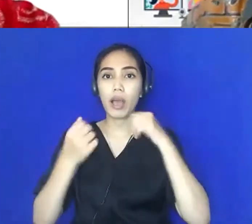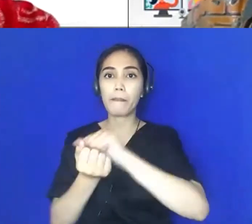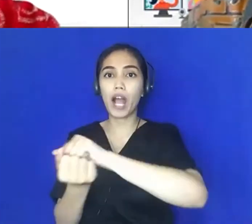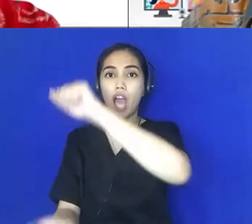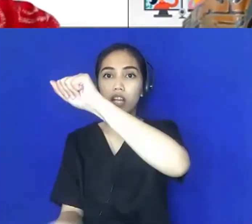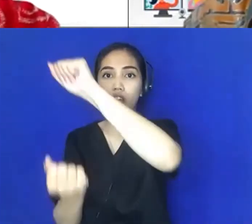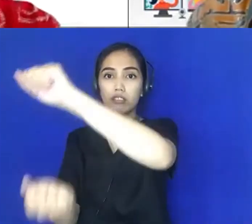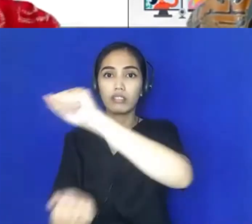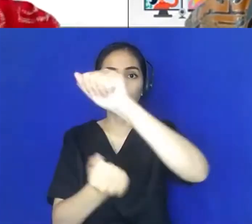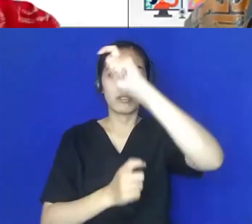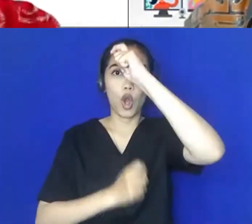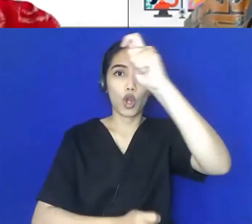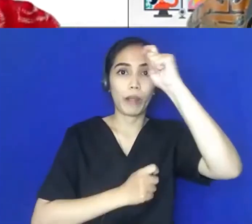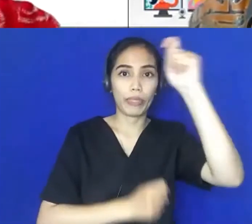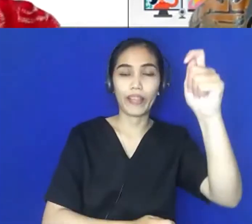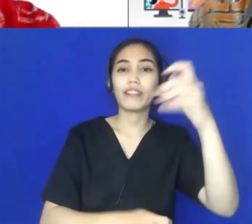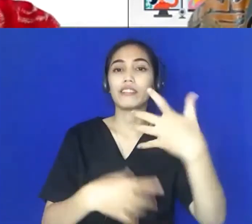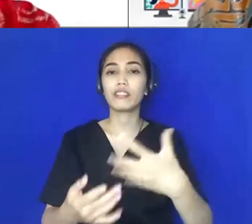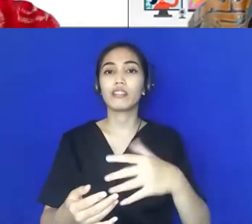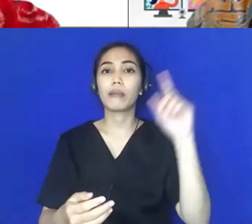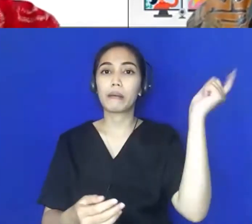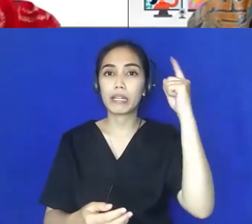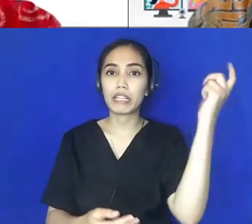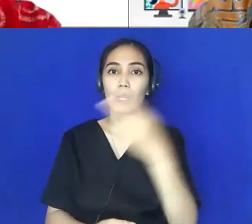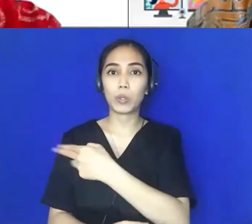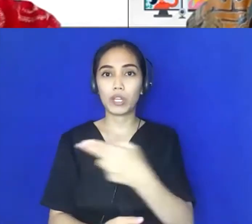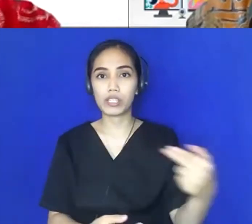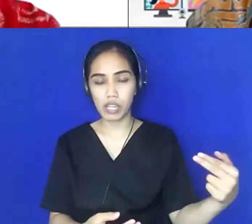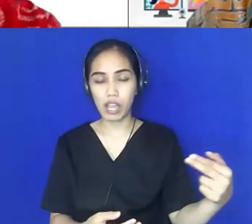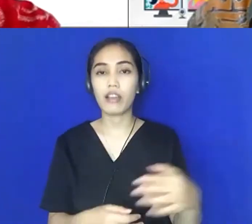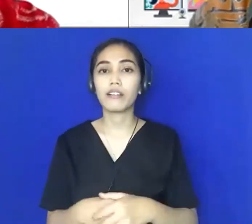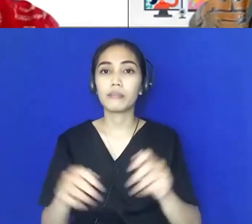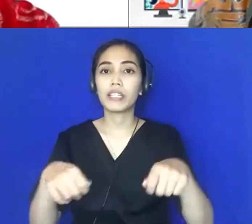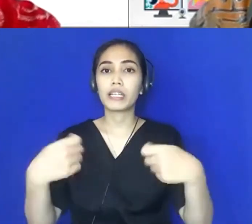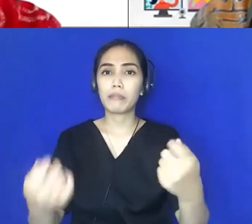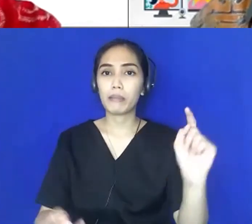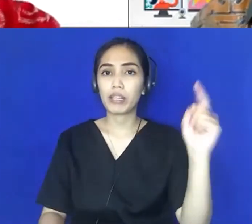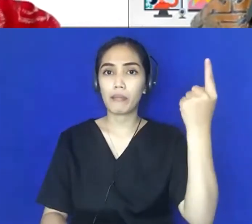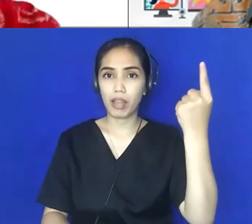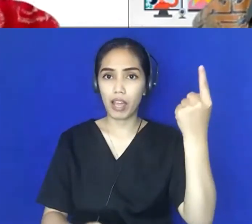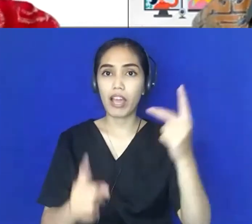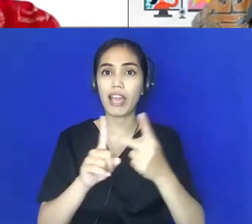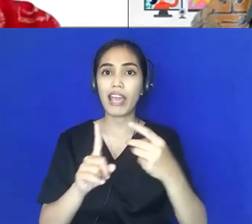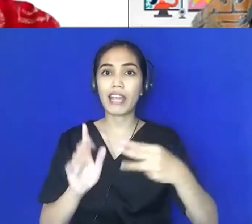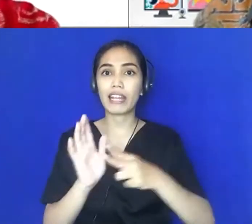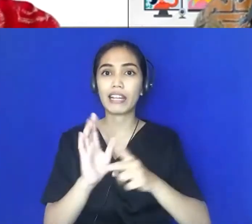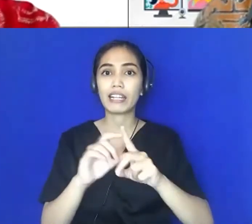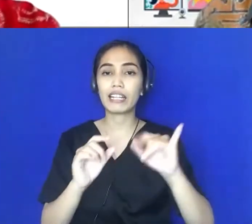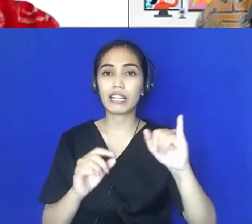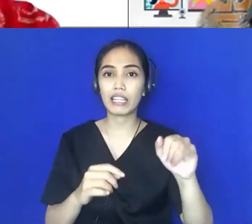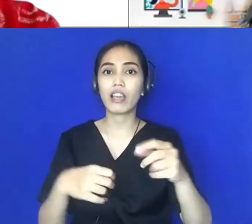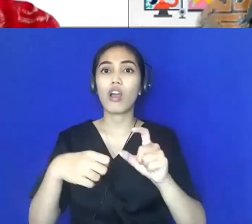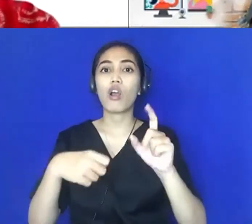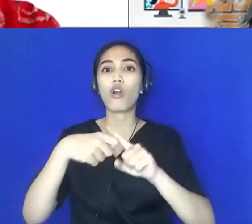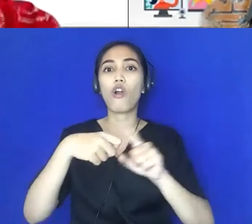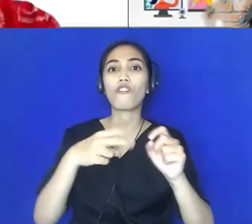kehormatan Bintang Mahaputra Utama dari Pemerintah Indonesia, penerima pertama Henry Kaufman Prize dari Institute of